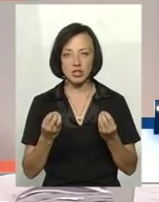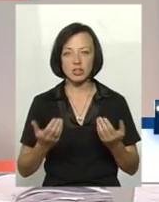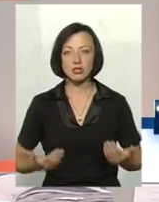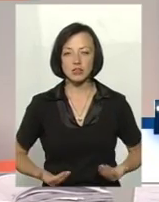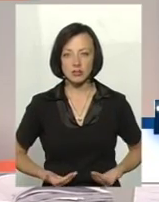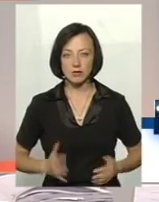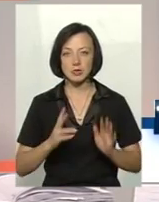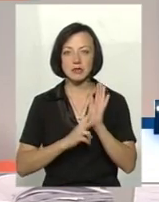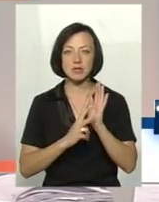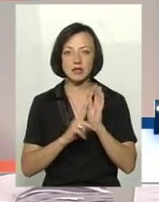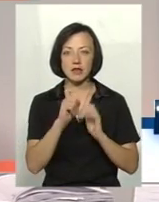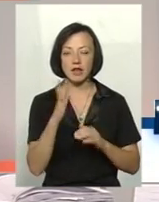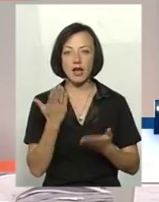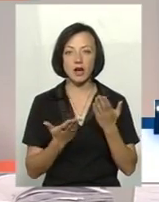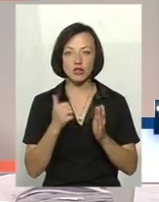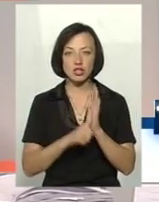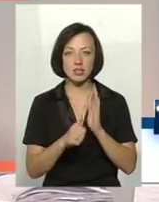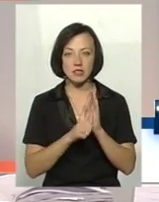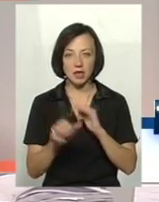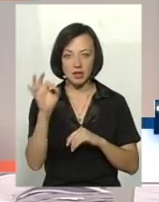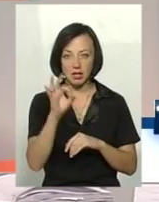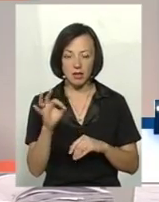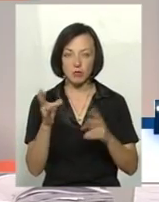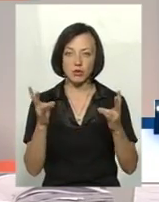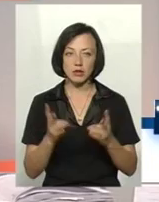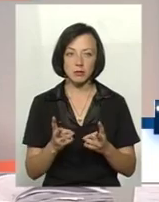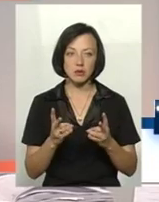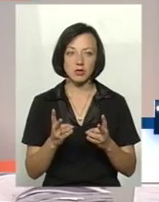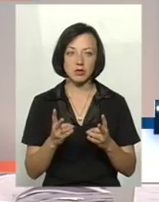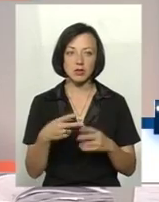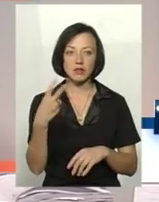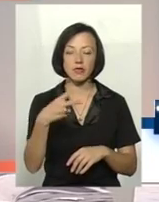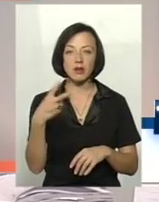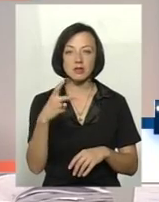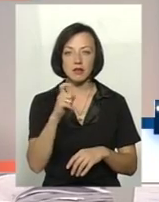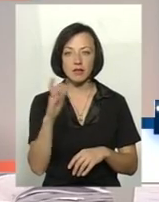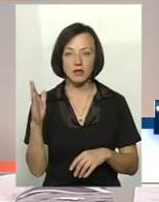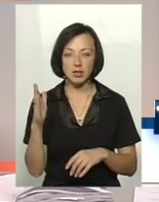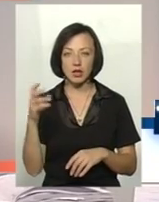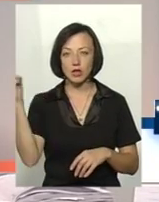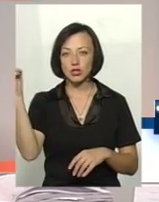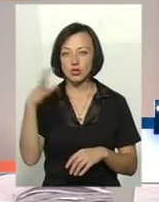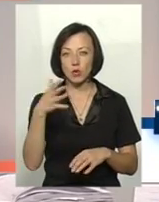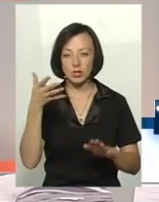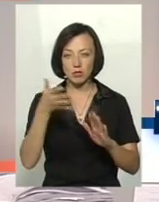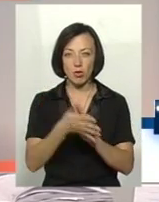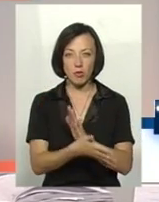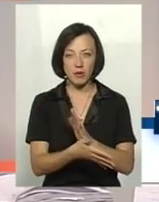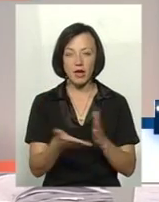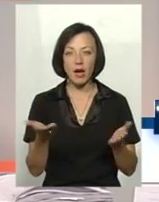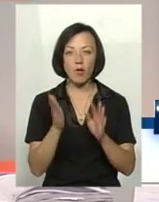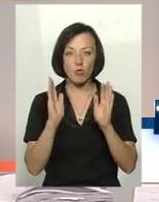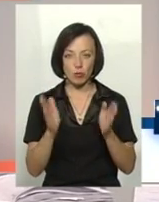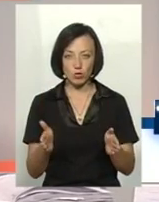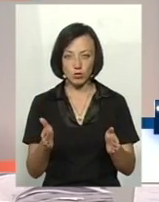хвилин. Якщо це вже буде 60 градусів, то йому потрібно для вбиття 20 хвилин. Сонячне проміння, яке, значить,